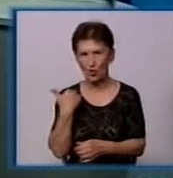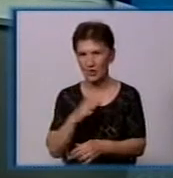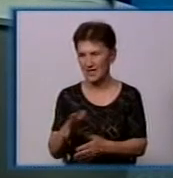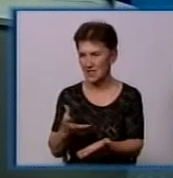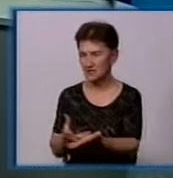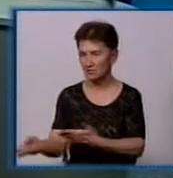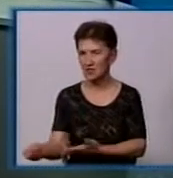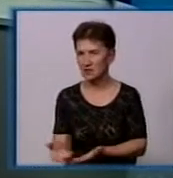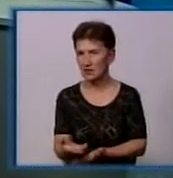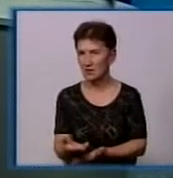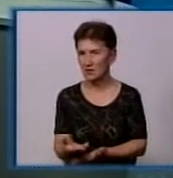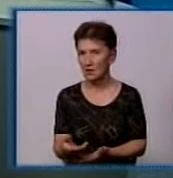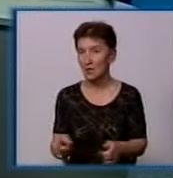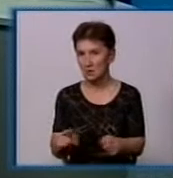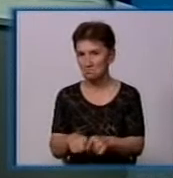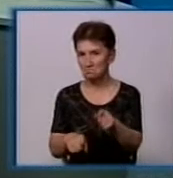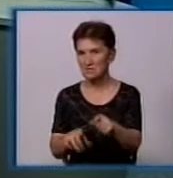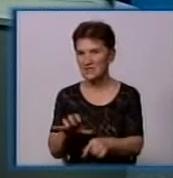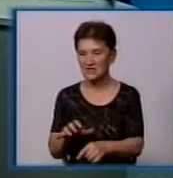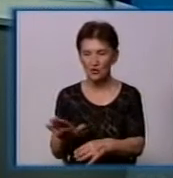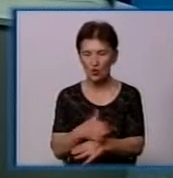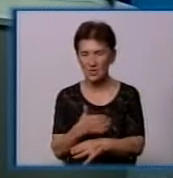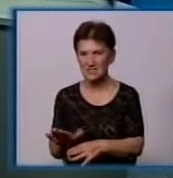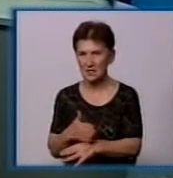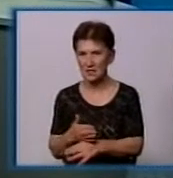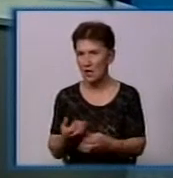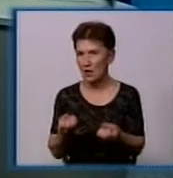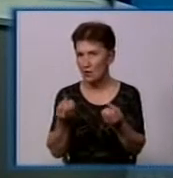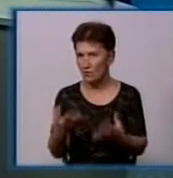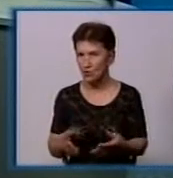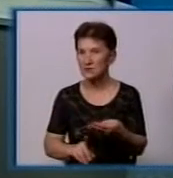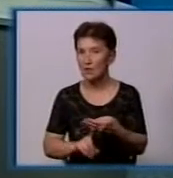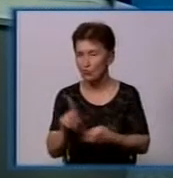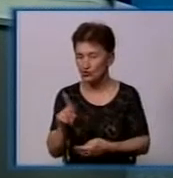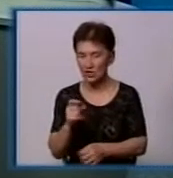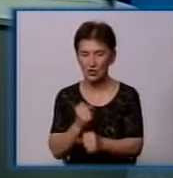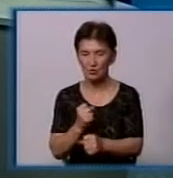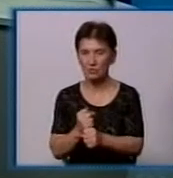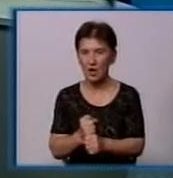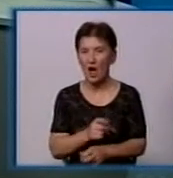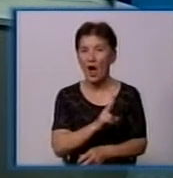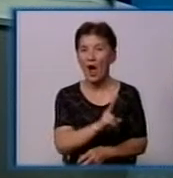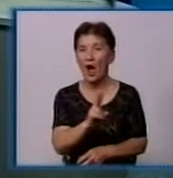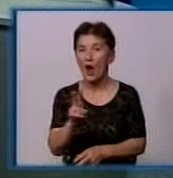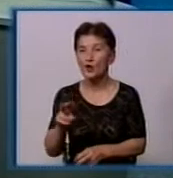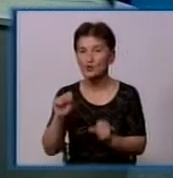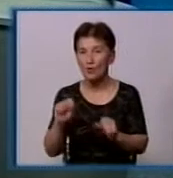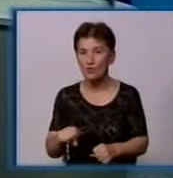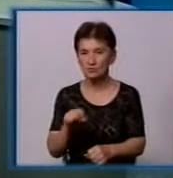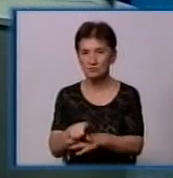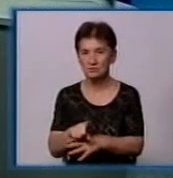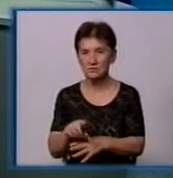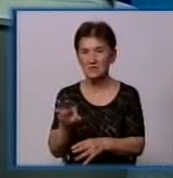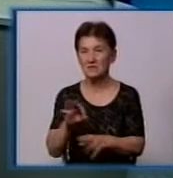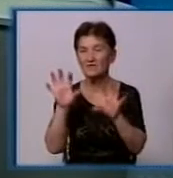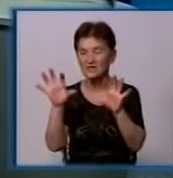Те саме і з роздільним збором сміття. Це треба просто почати робити, штрафувати. Тільки хто має призначити цей штраф, якщо в законі про це